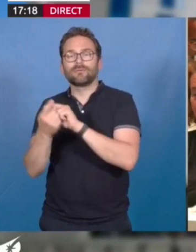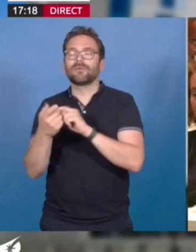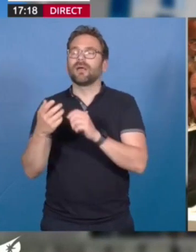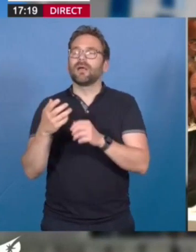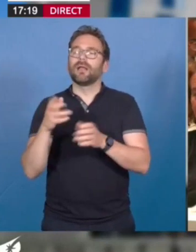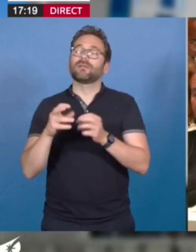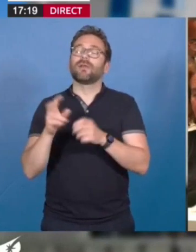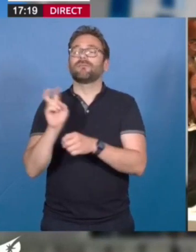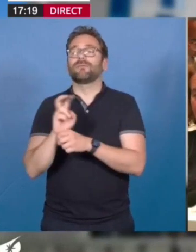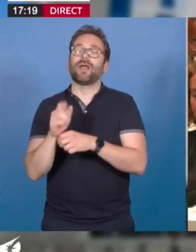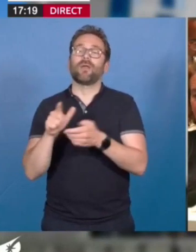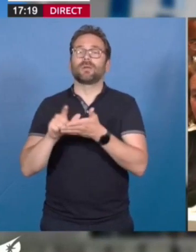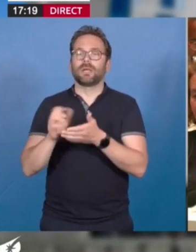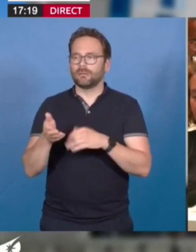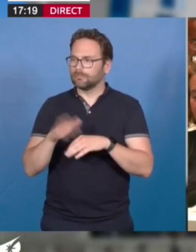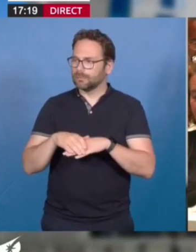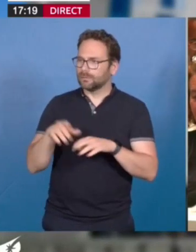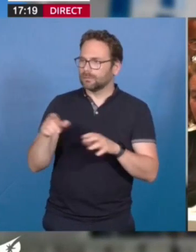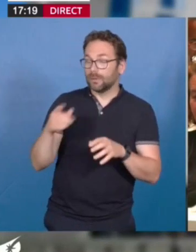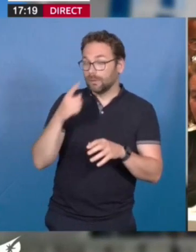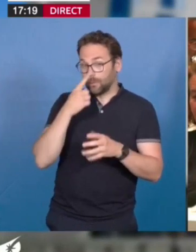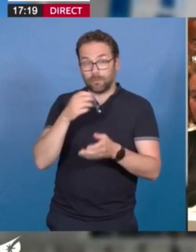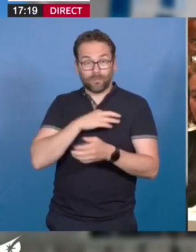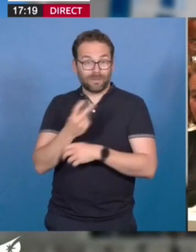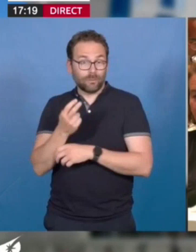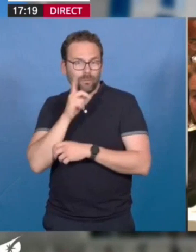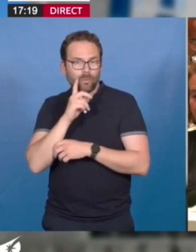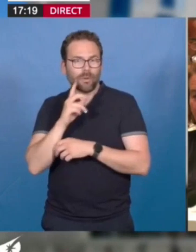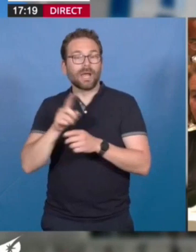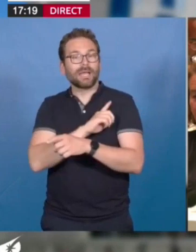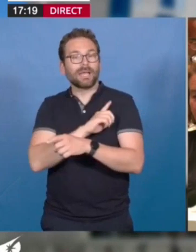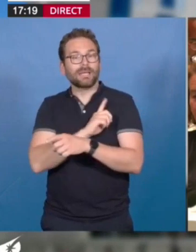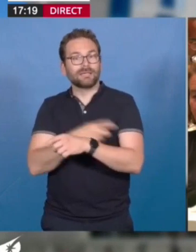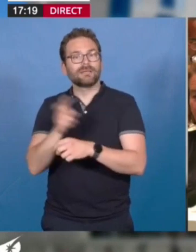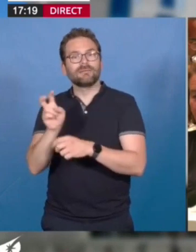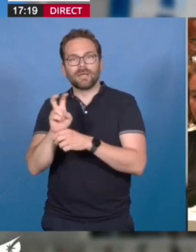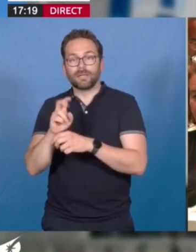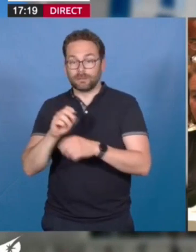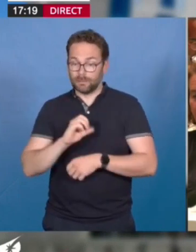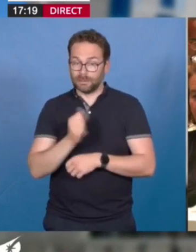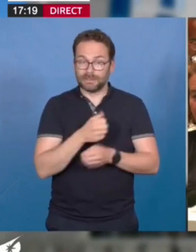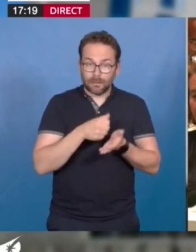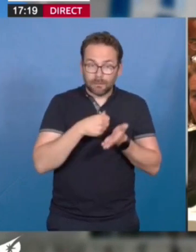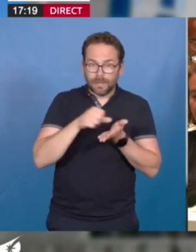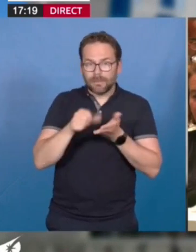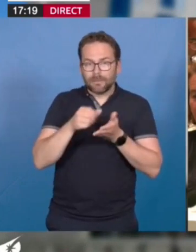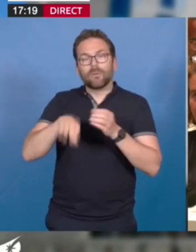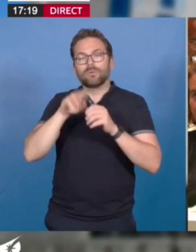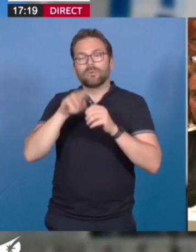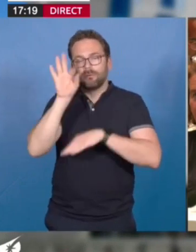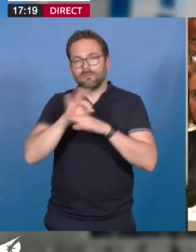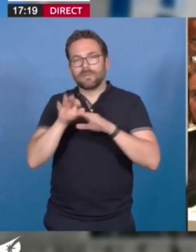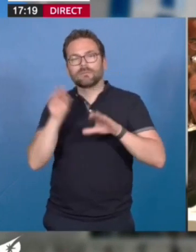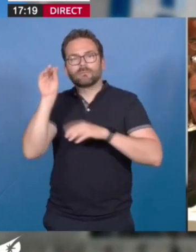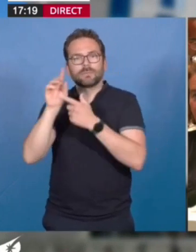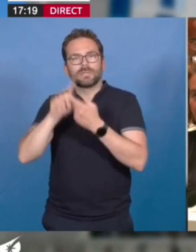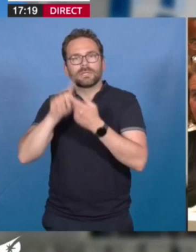et l'argent du beurre, car rappelons-le, les énergies vertes sont subventionnées par la taxe que paie chaque usager sur sa facture pour le développement des